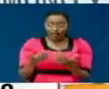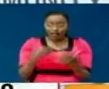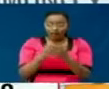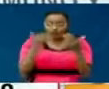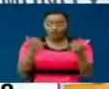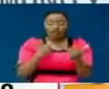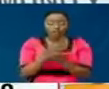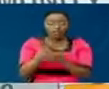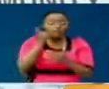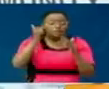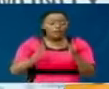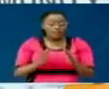we have not gotten patient zero in the Rakanithi.